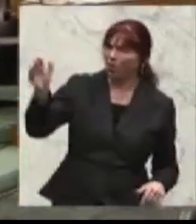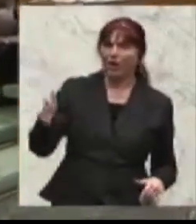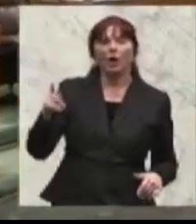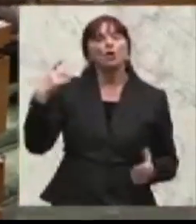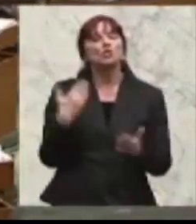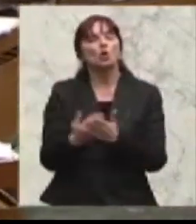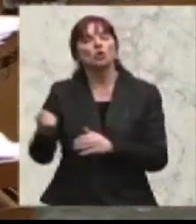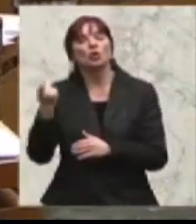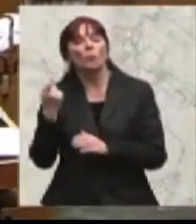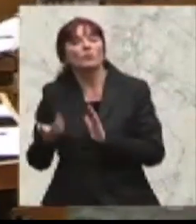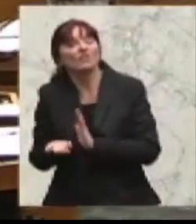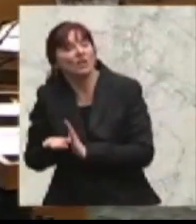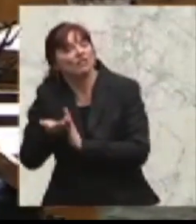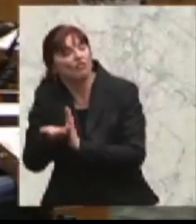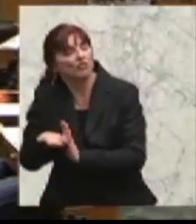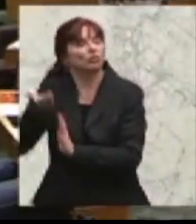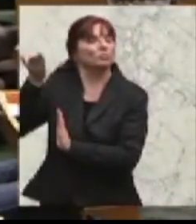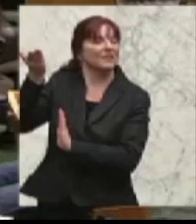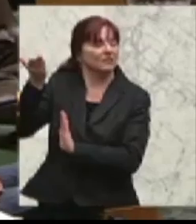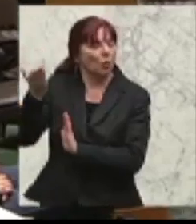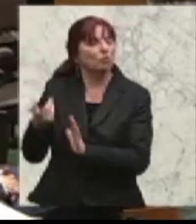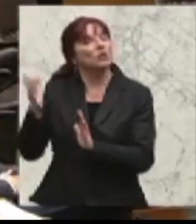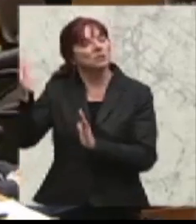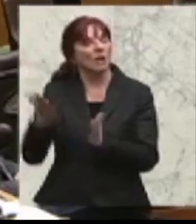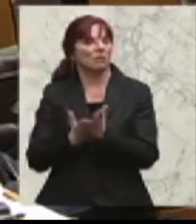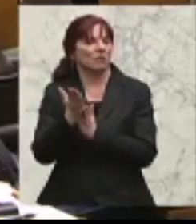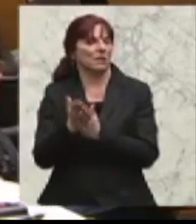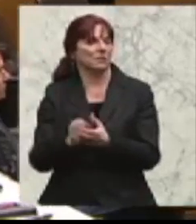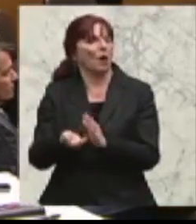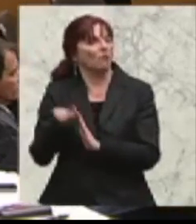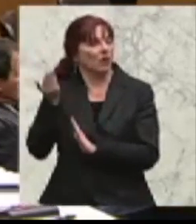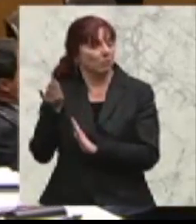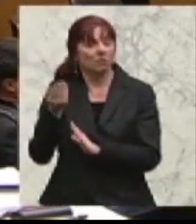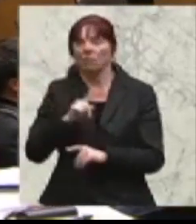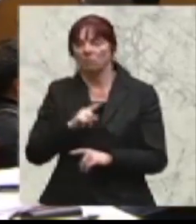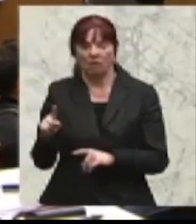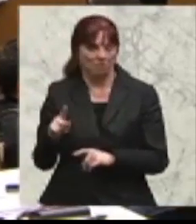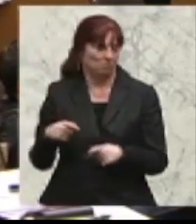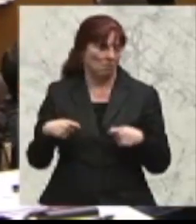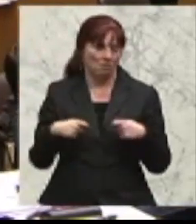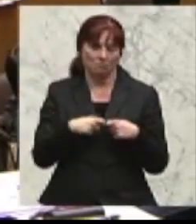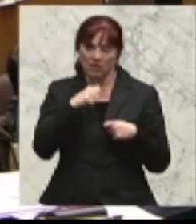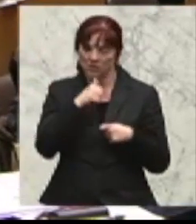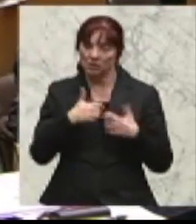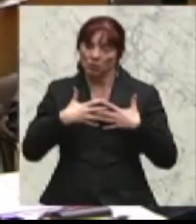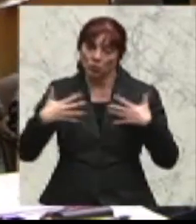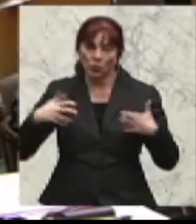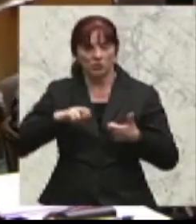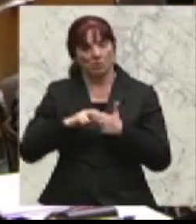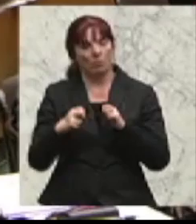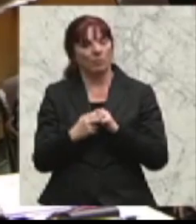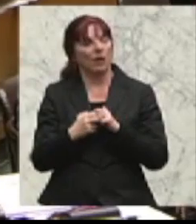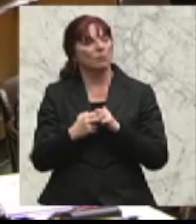Suspendierung vorzugehen, das ist nicht nur unangemessen, sondern das schafft auch große Probleme bei der Vollziehung